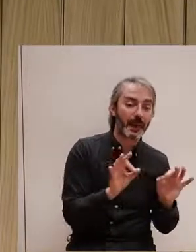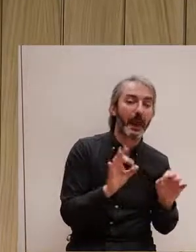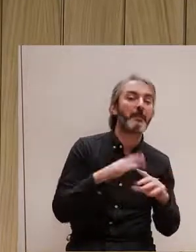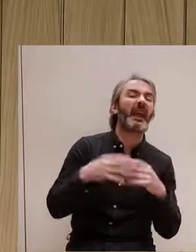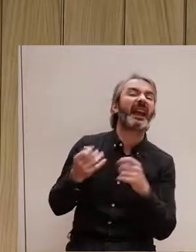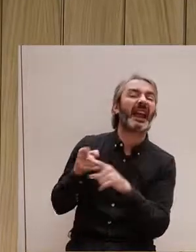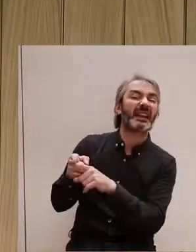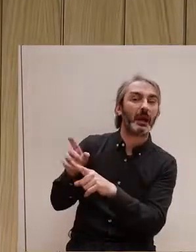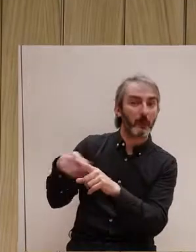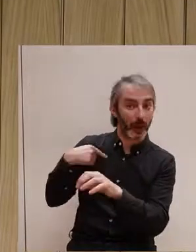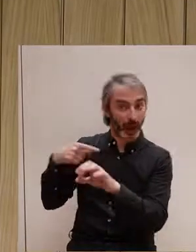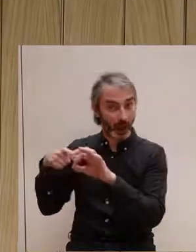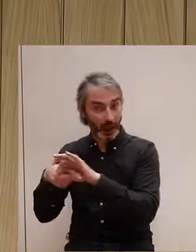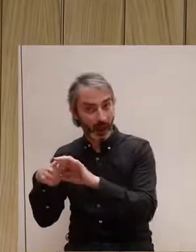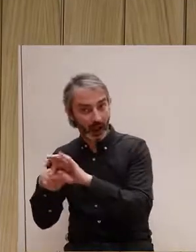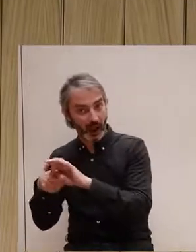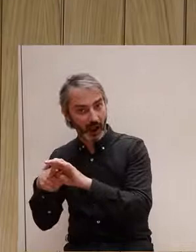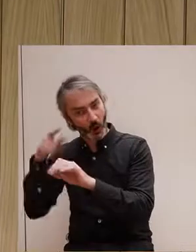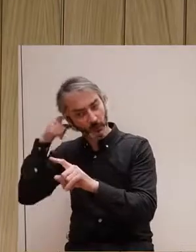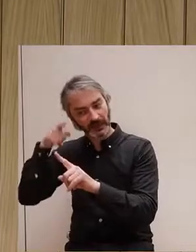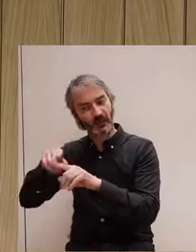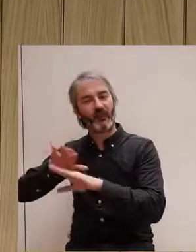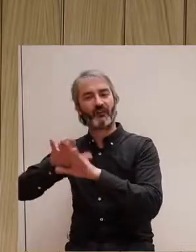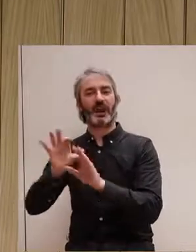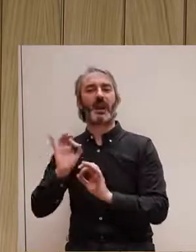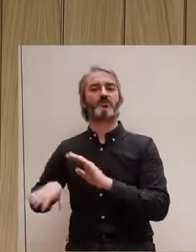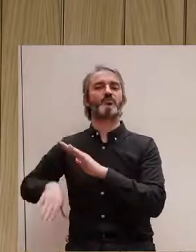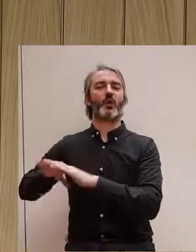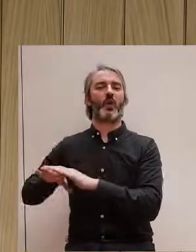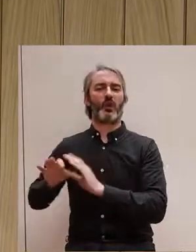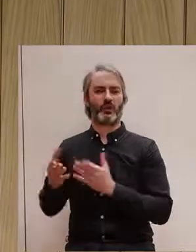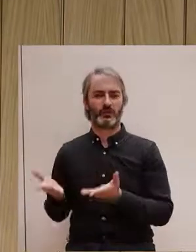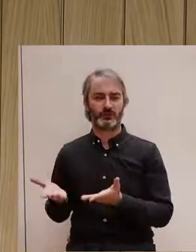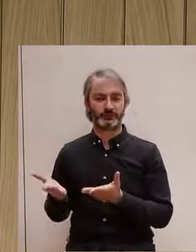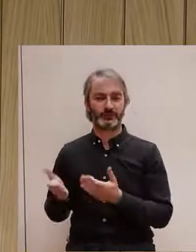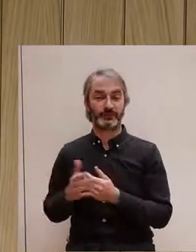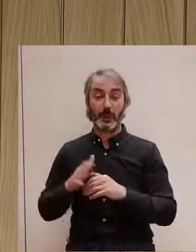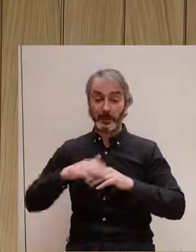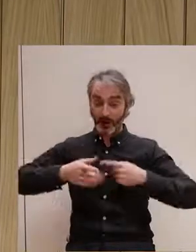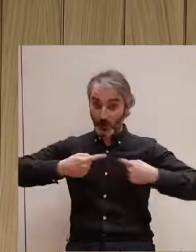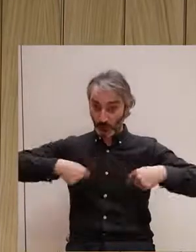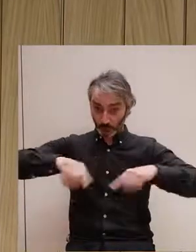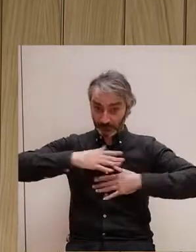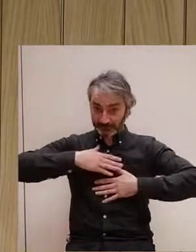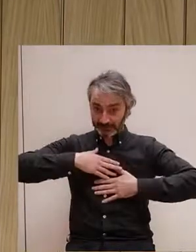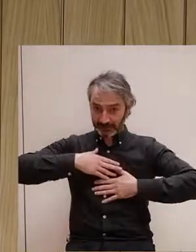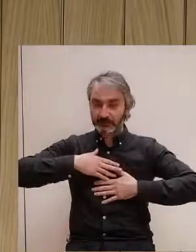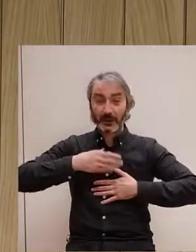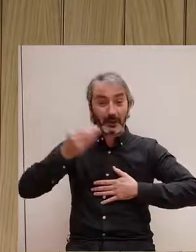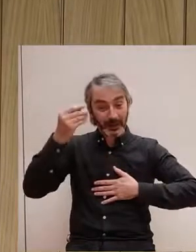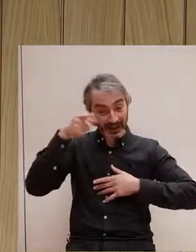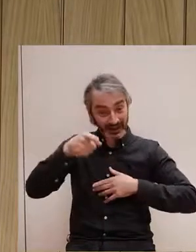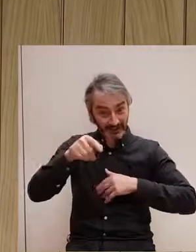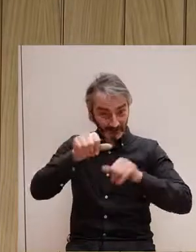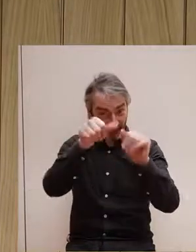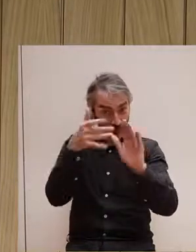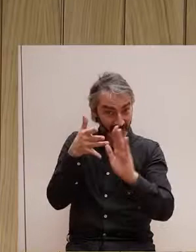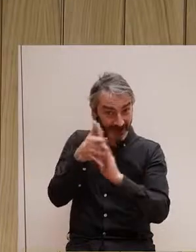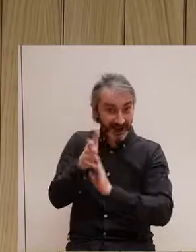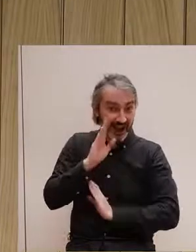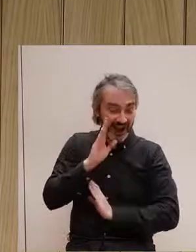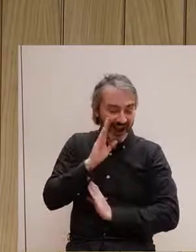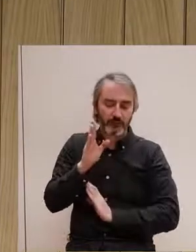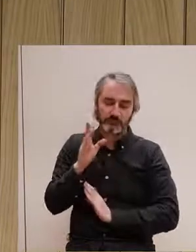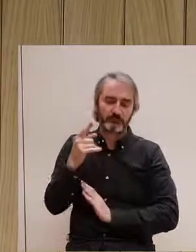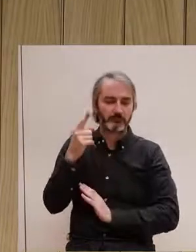per arribar a aquesta penetració com a objectiu final. Llavors, per nosaltres, per què és perillós aquesta idea de posar